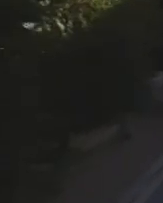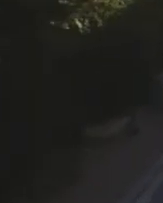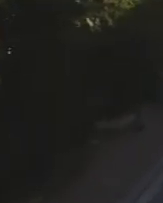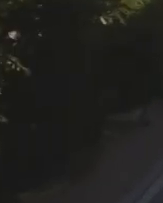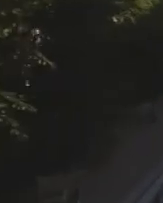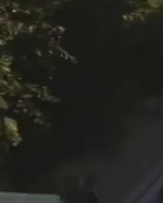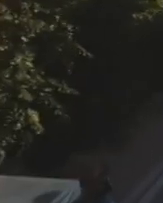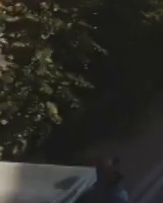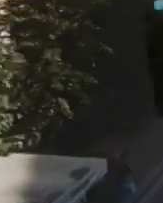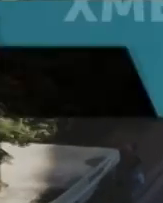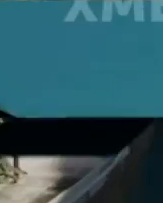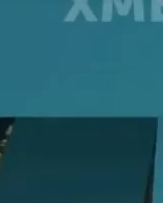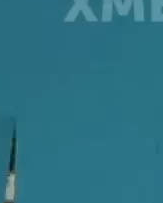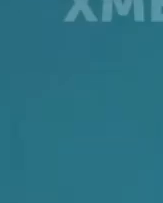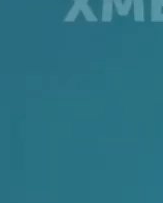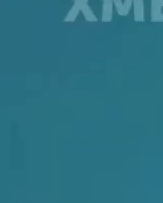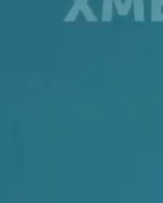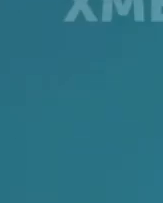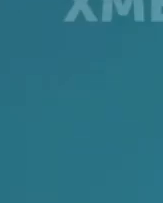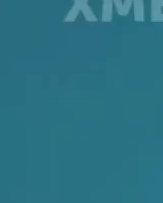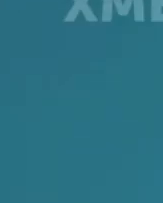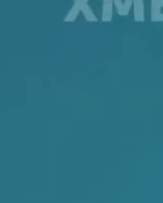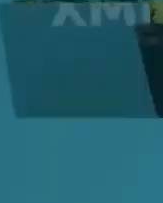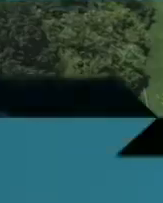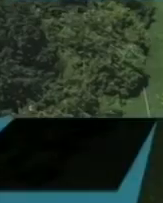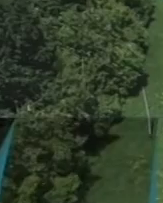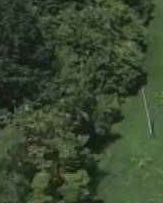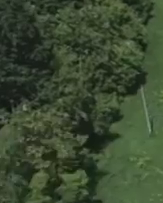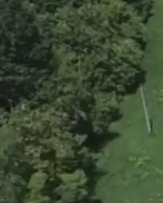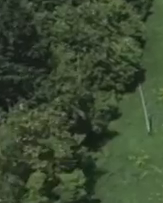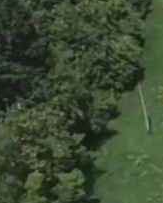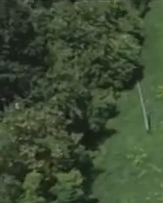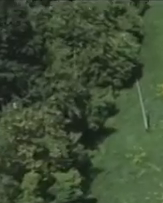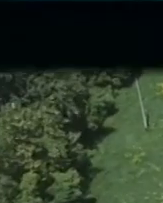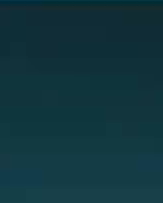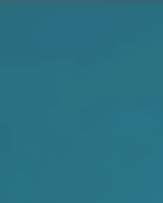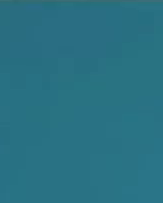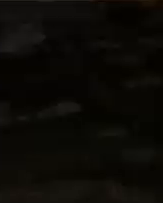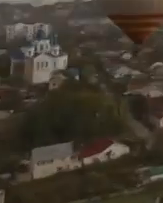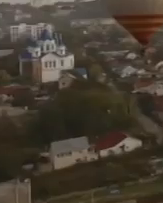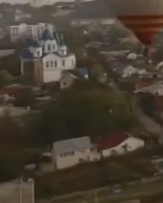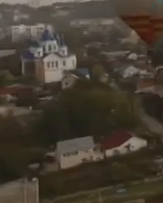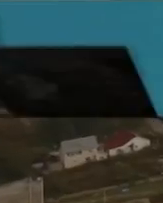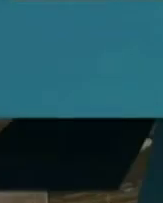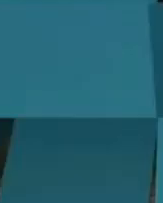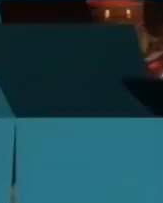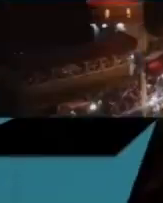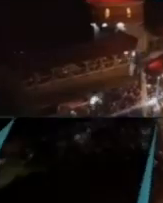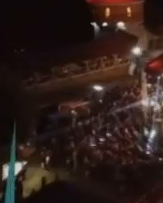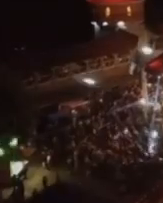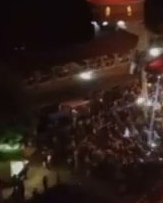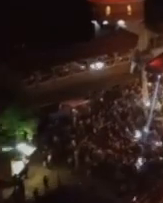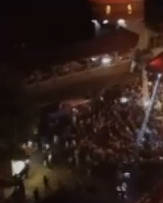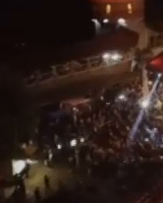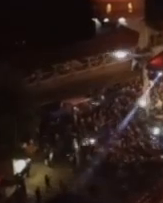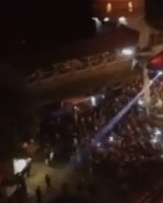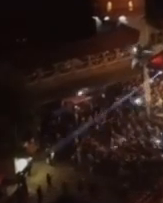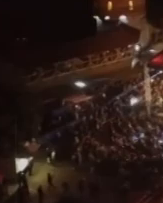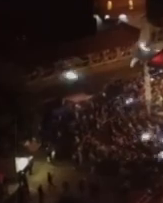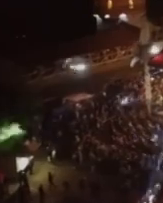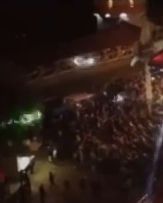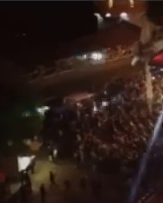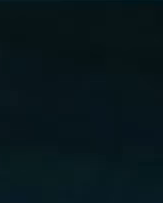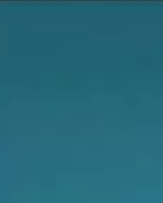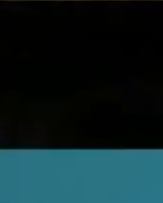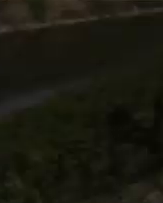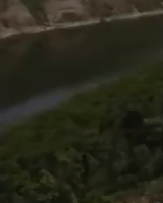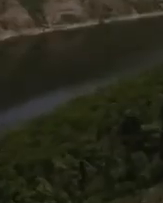сьогодні